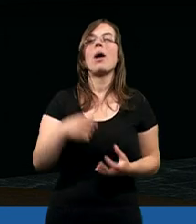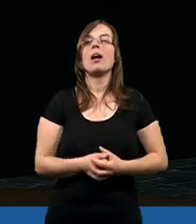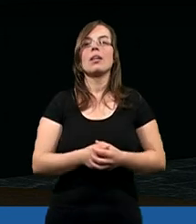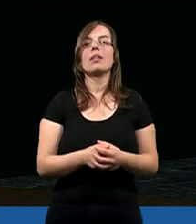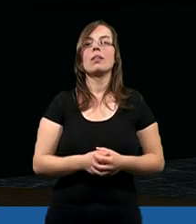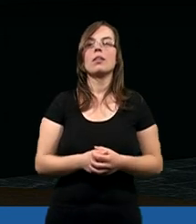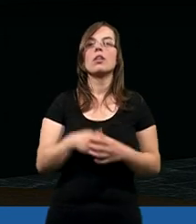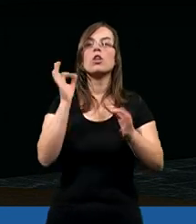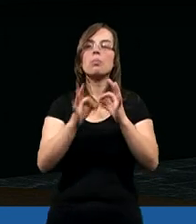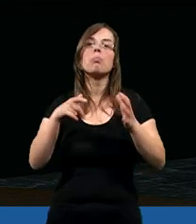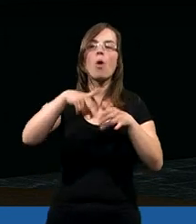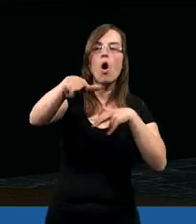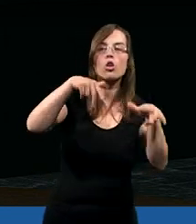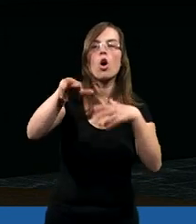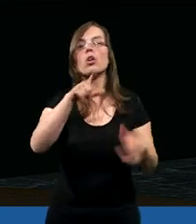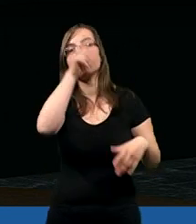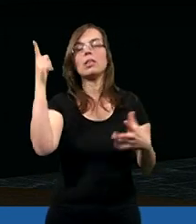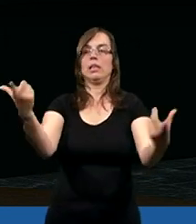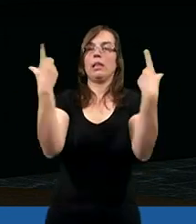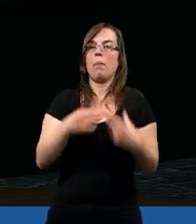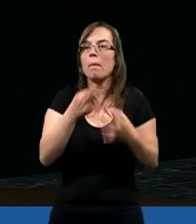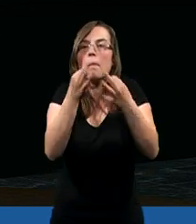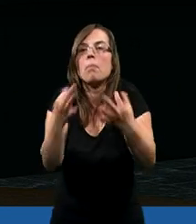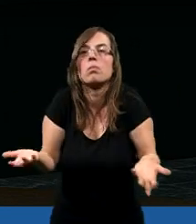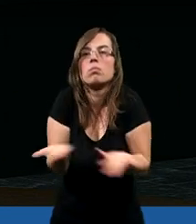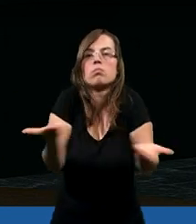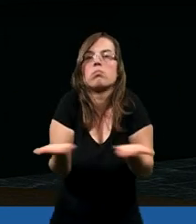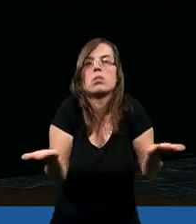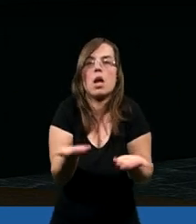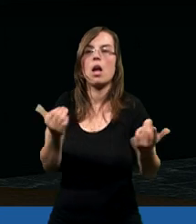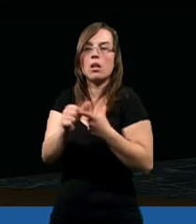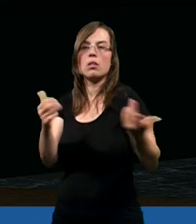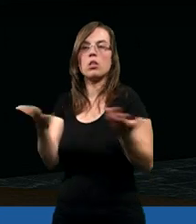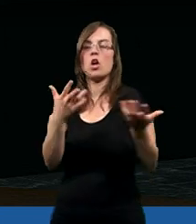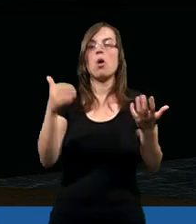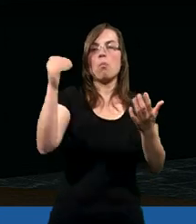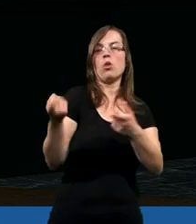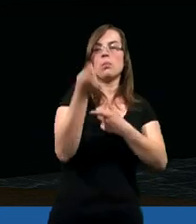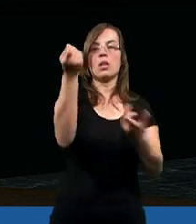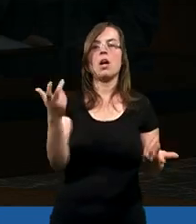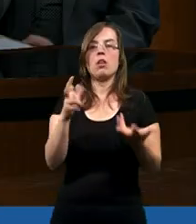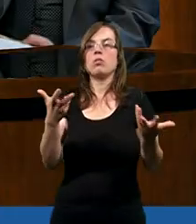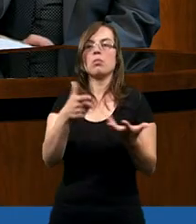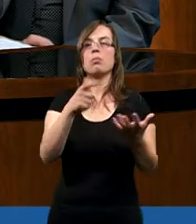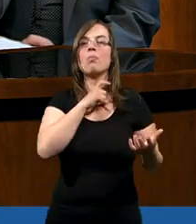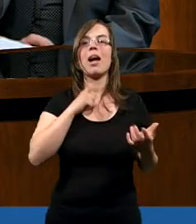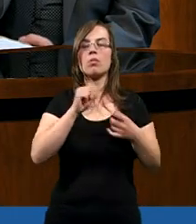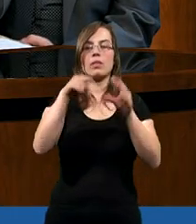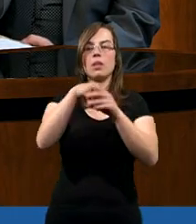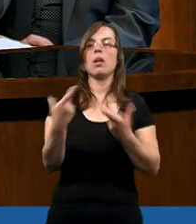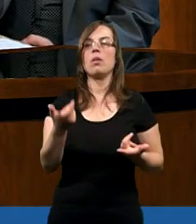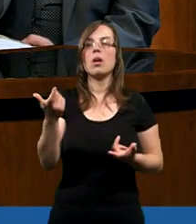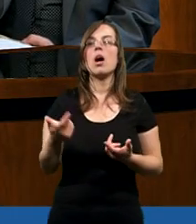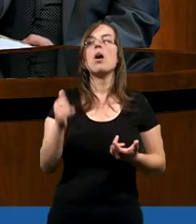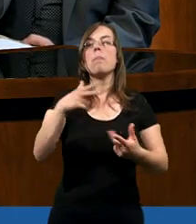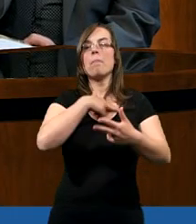statkiem, to żołnierze podchodzili z zaskoczeniem, pytali się, kim my jesteśmy, że możemy jechać. Było nas trzech pastorów wtedy.